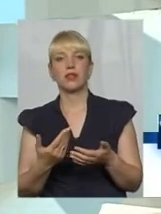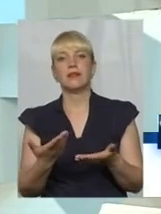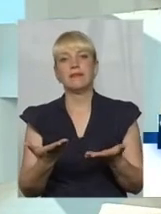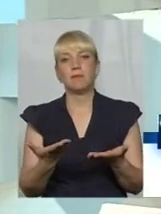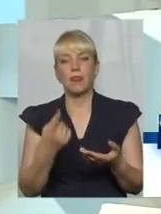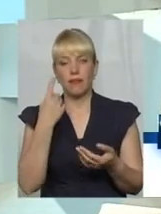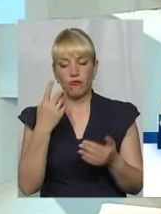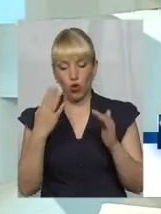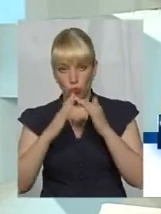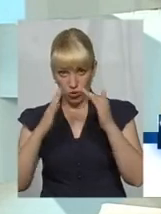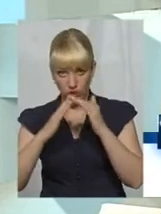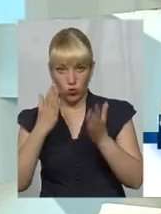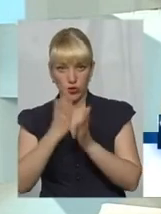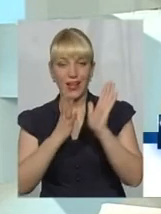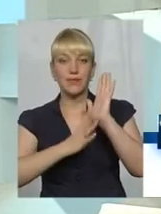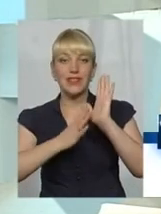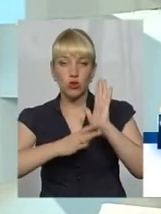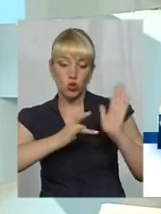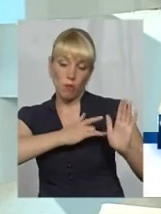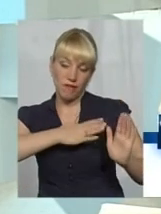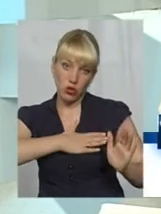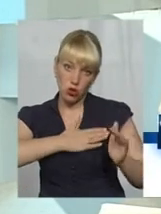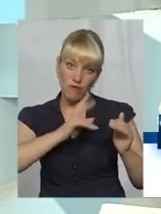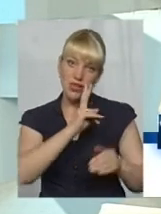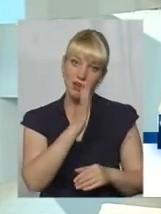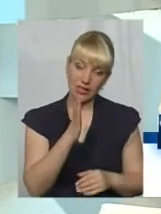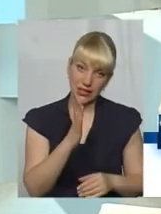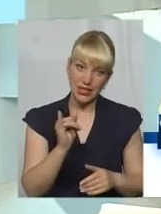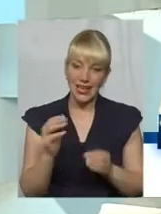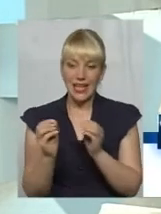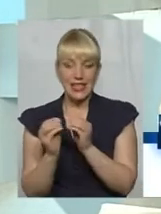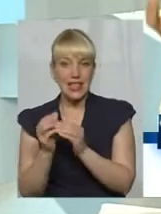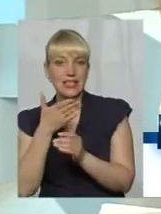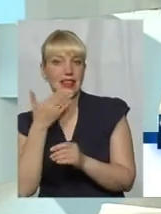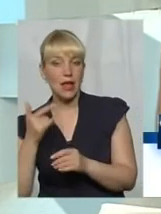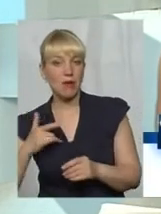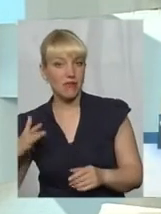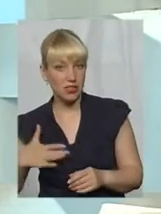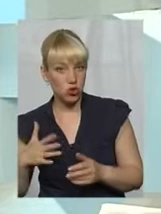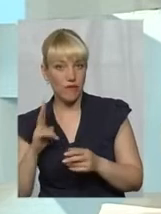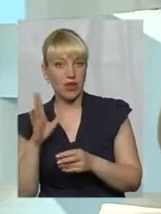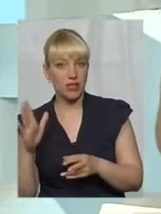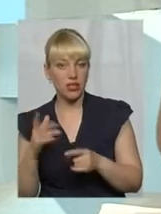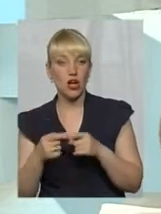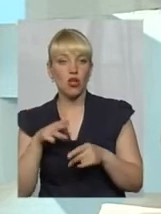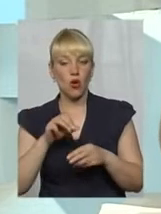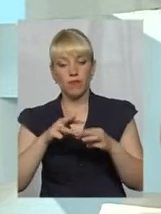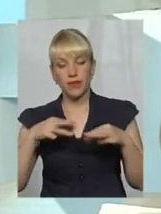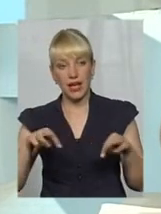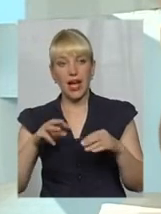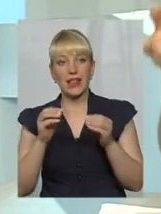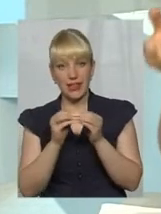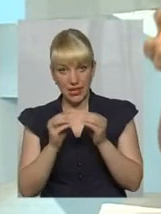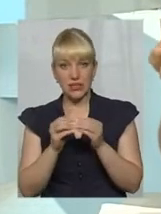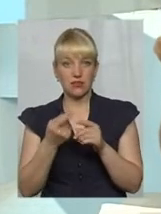будинку, є 90 приватизованих квартир і 10 квартир неприватизованих, а 10 квартир